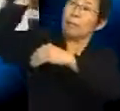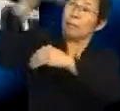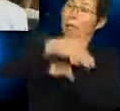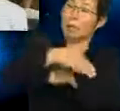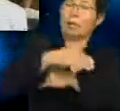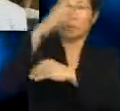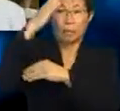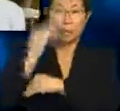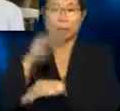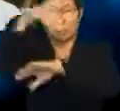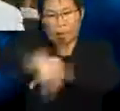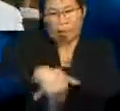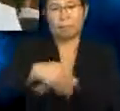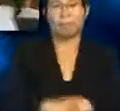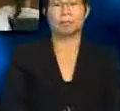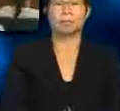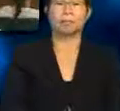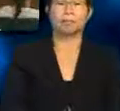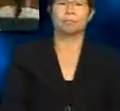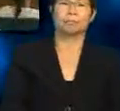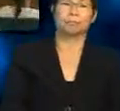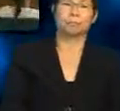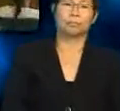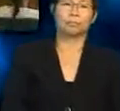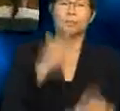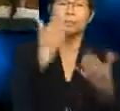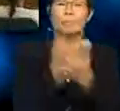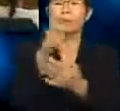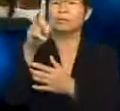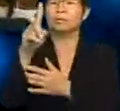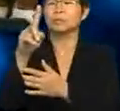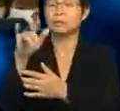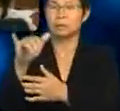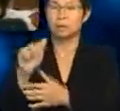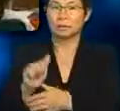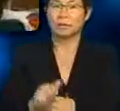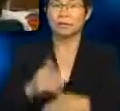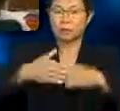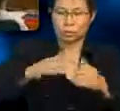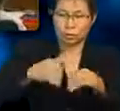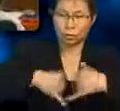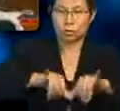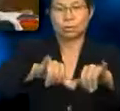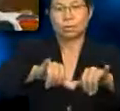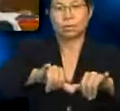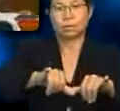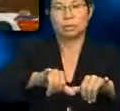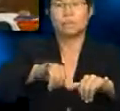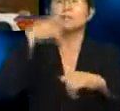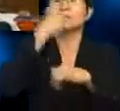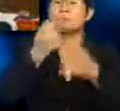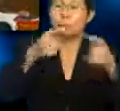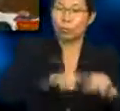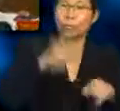mengalami malam. Ya. Bagus, Hidayah. Seterusnya, siapa pula yang hendak